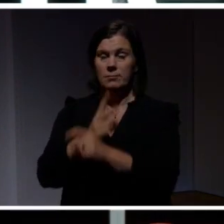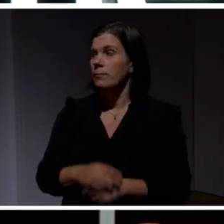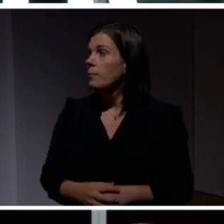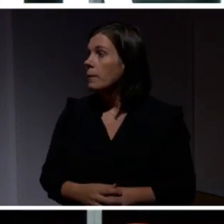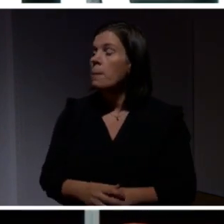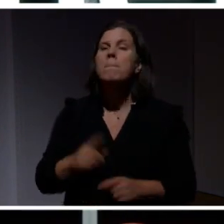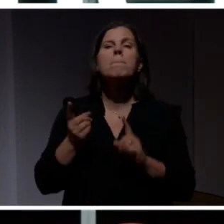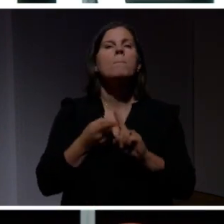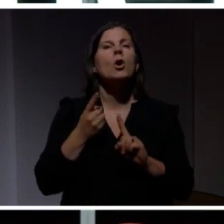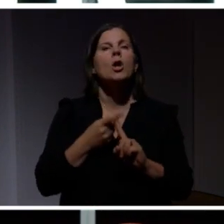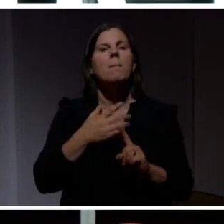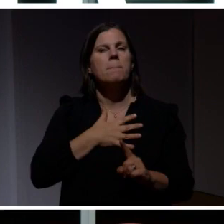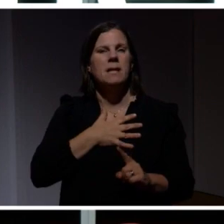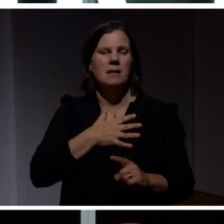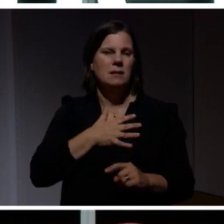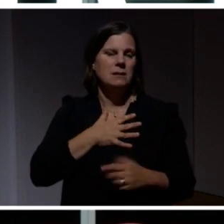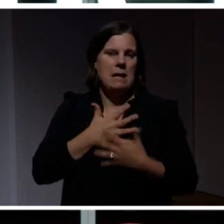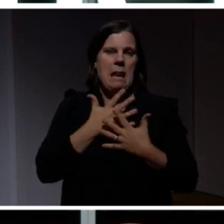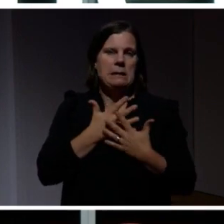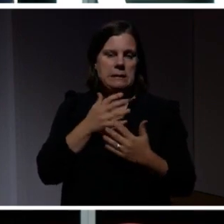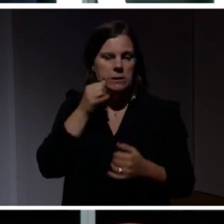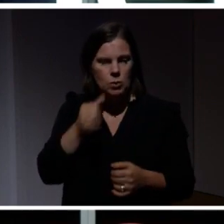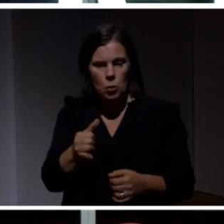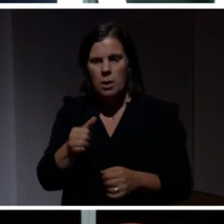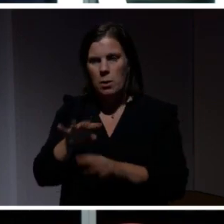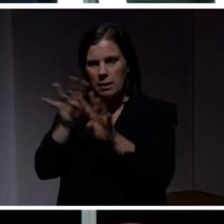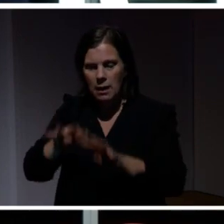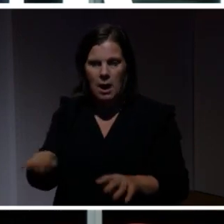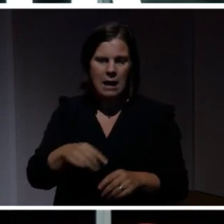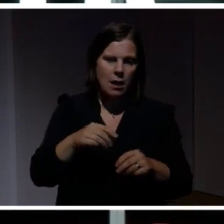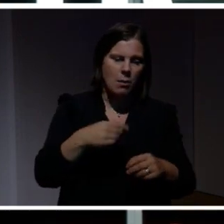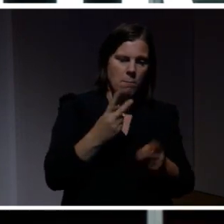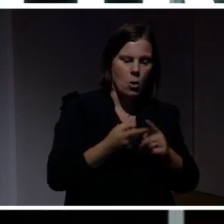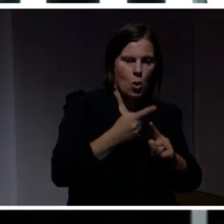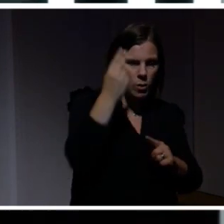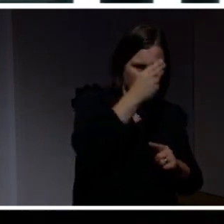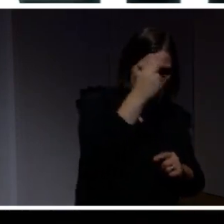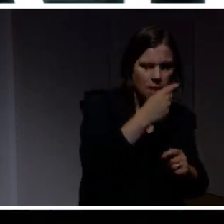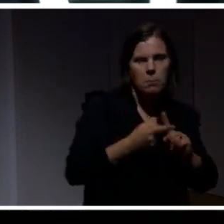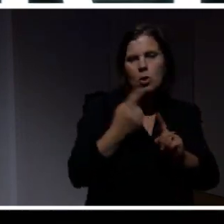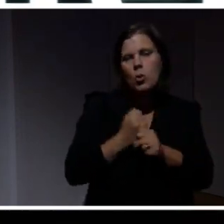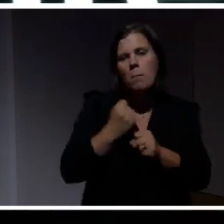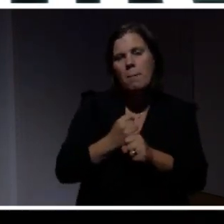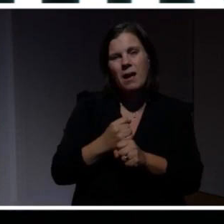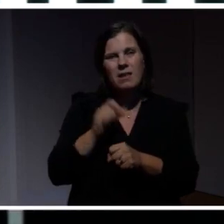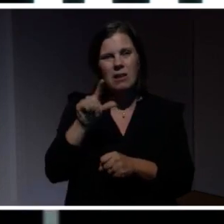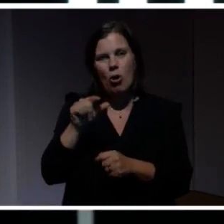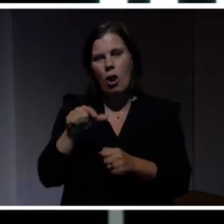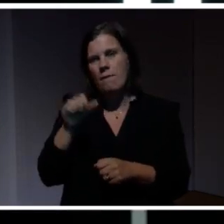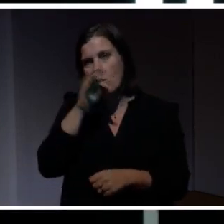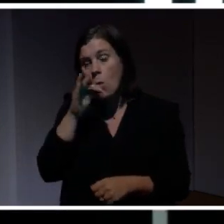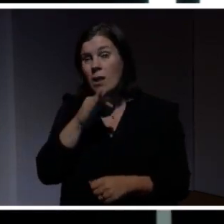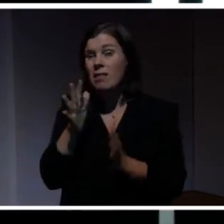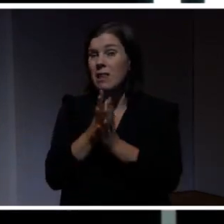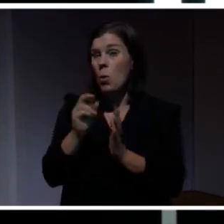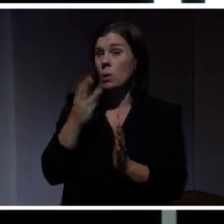Där började min kärlekshistoria till internet. Jag började läsa på universitetet, började jobba med digitala frågor. Och för sådär en tio